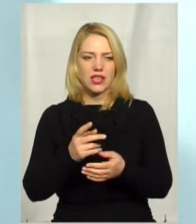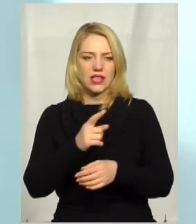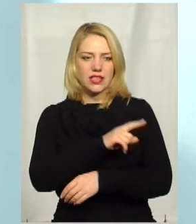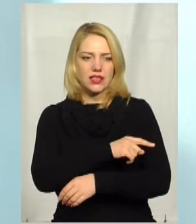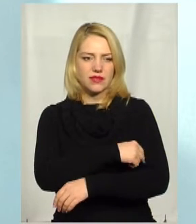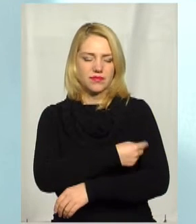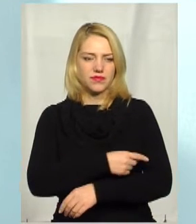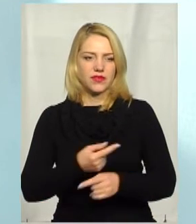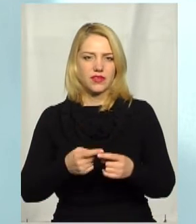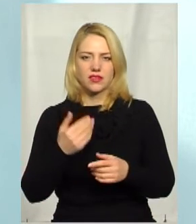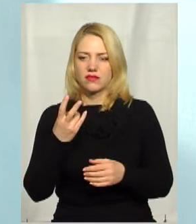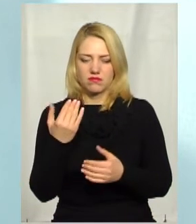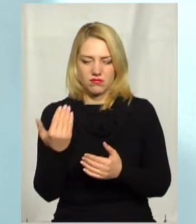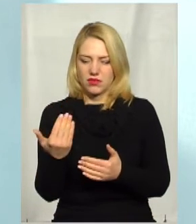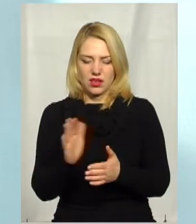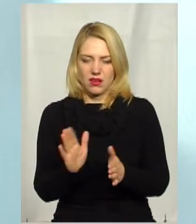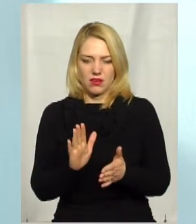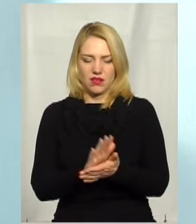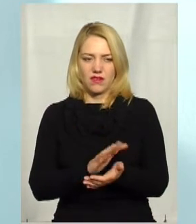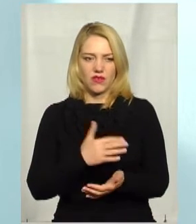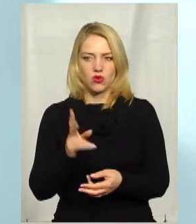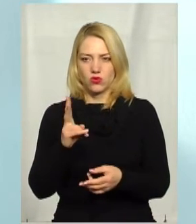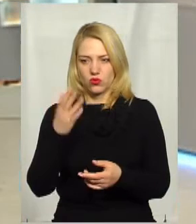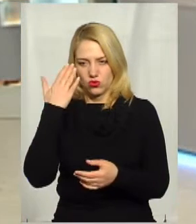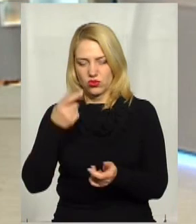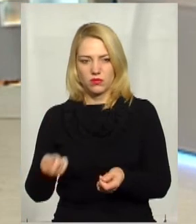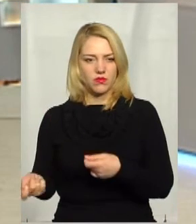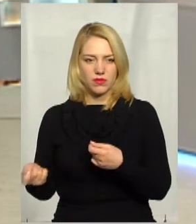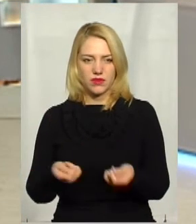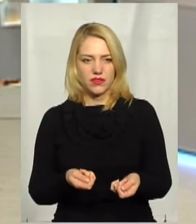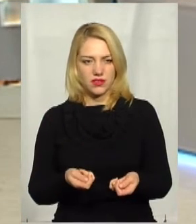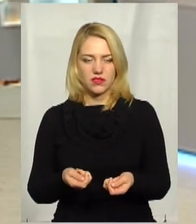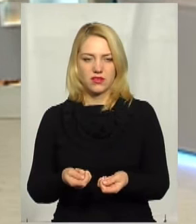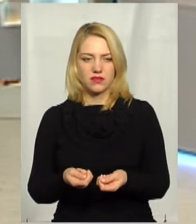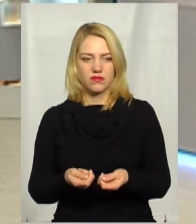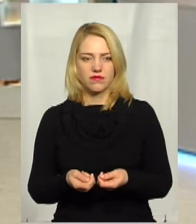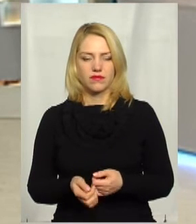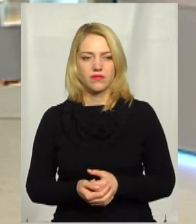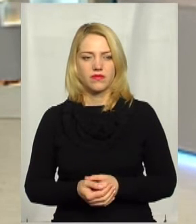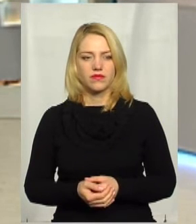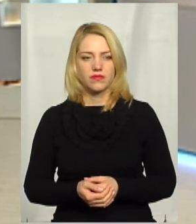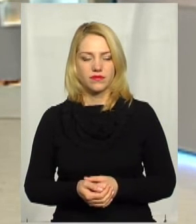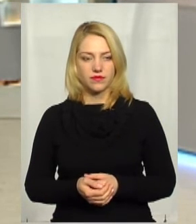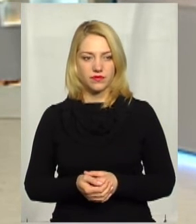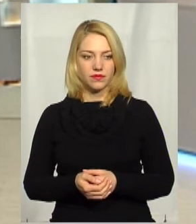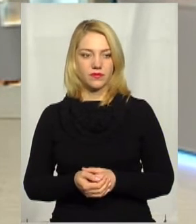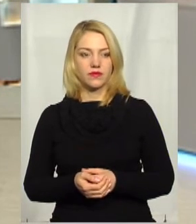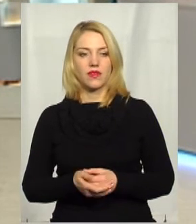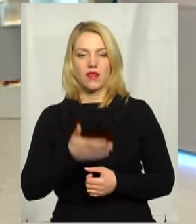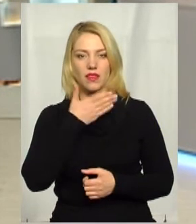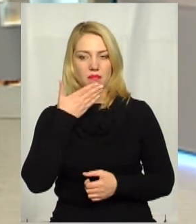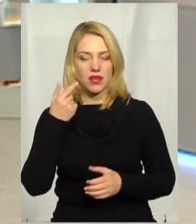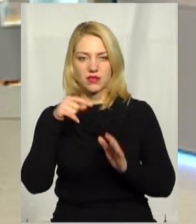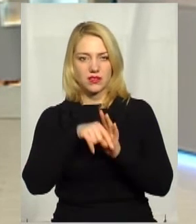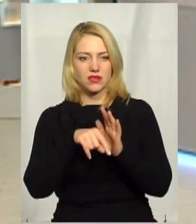У нас в області є… Ну, це не їхні відходи, це хтось привіз. Але то немає значення, так? Ну, в принципі, немає